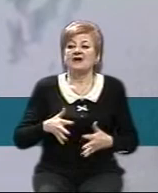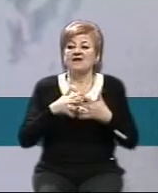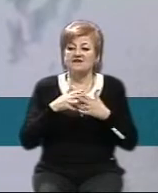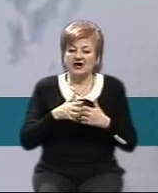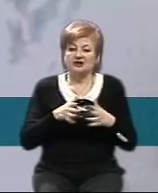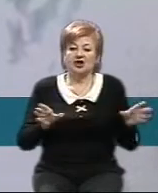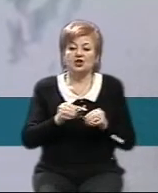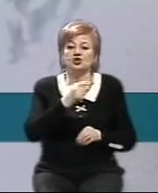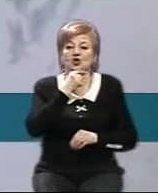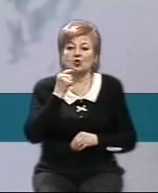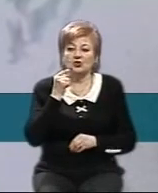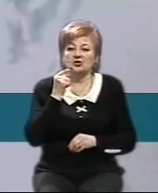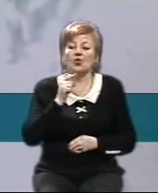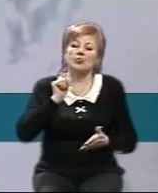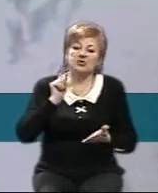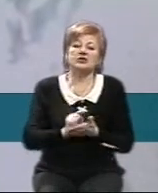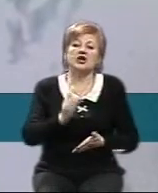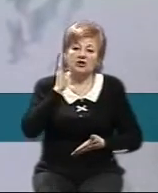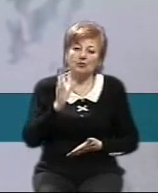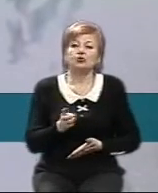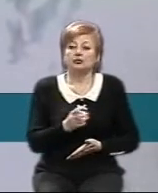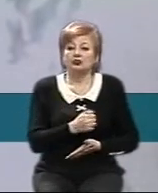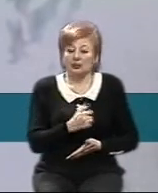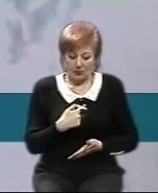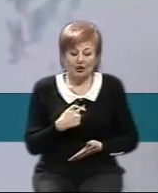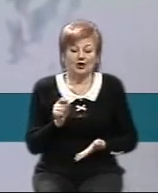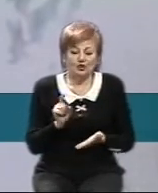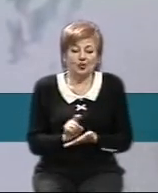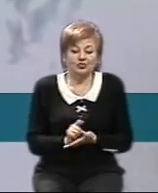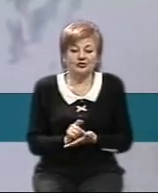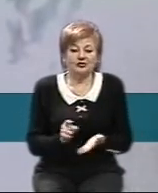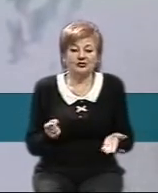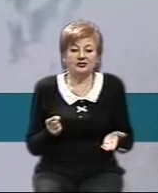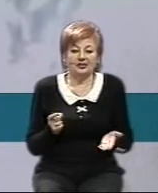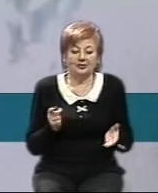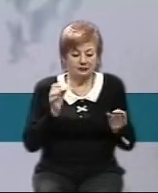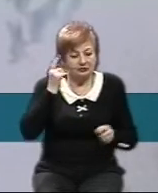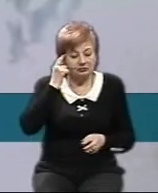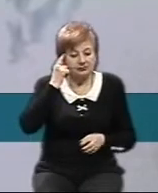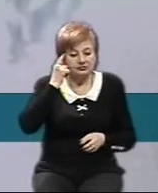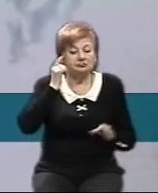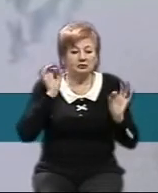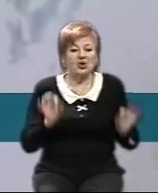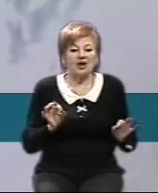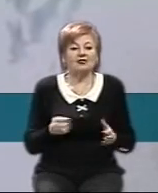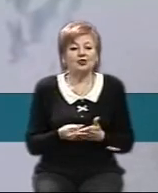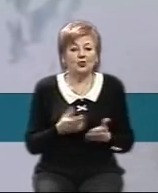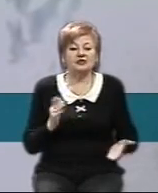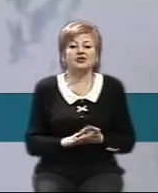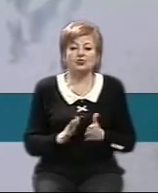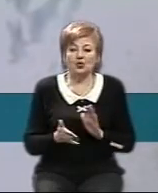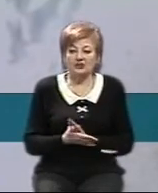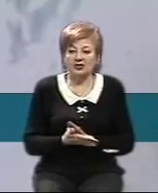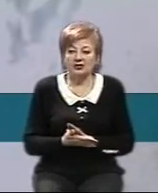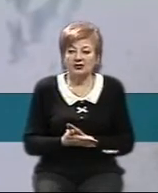з Російською Федерацією неминуча. На жаль, ну, ми ж повинні свідомо і правильно оцінювати ситуацію.